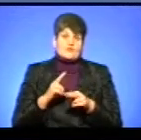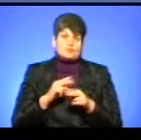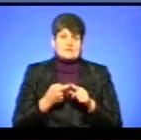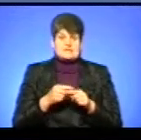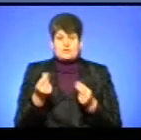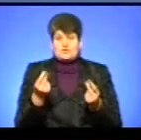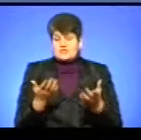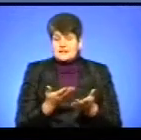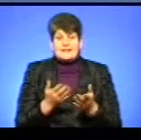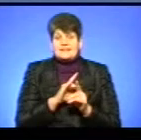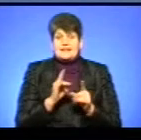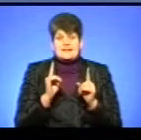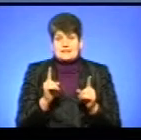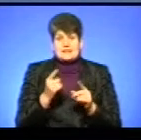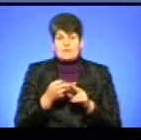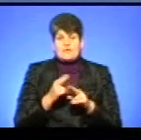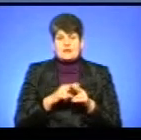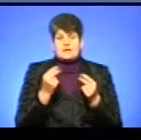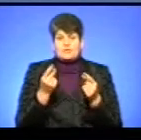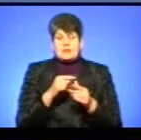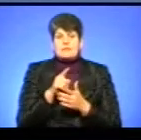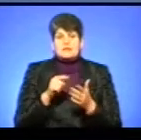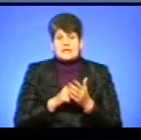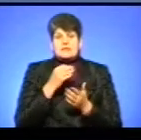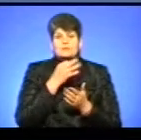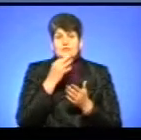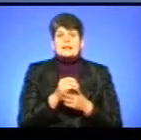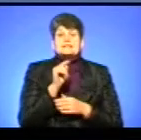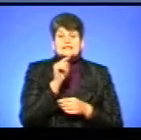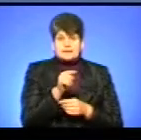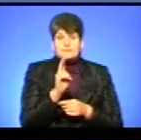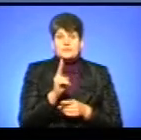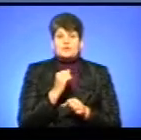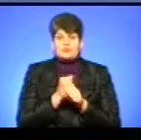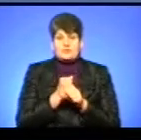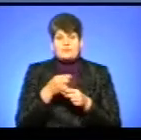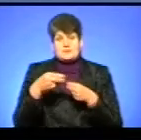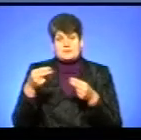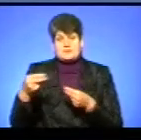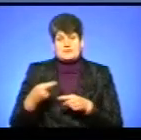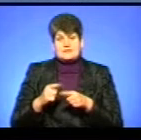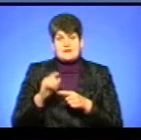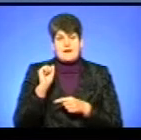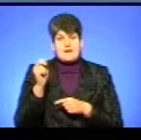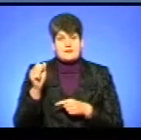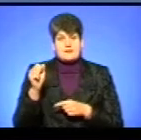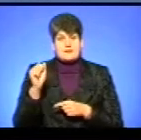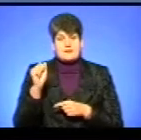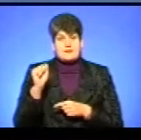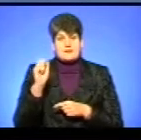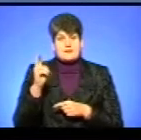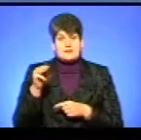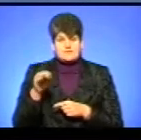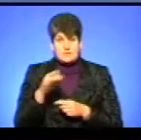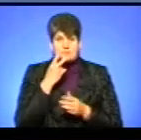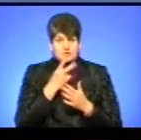І не тільки повернення коштів, а також питання відповідальності тих, хто здійснював укладення цих актів. Тому що ми бачимо виконавців,